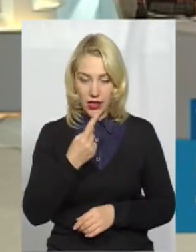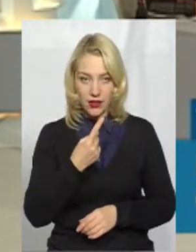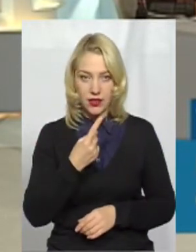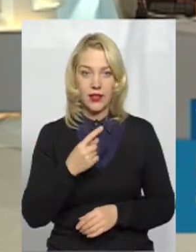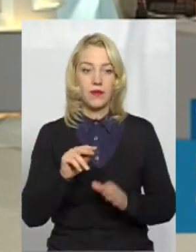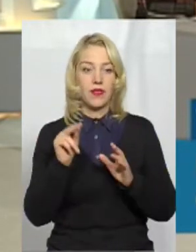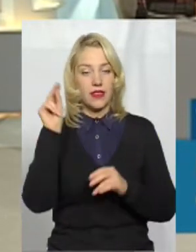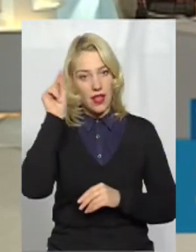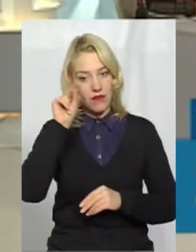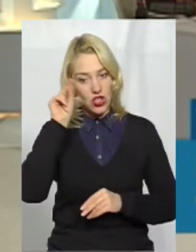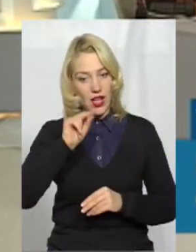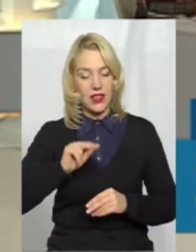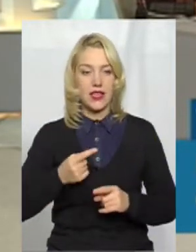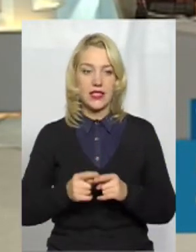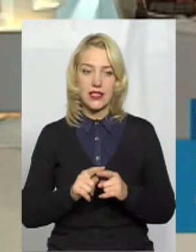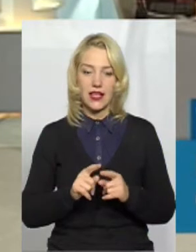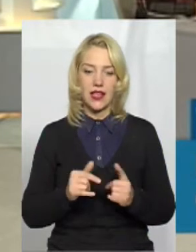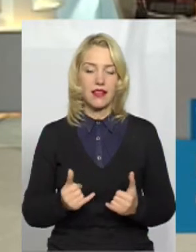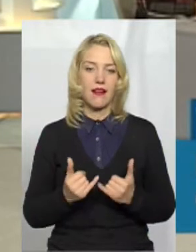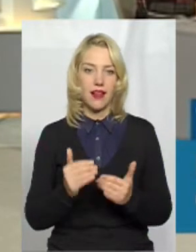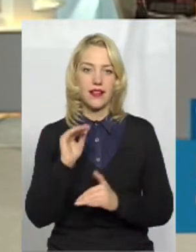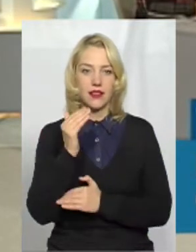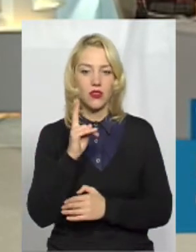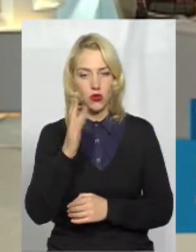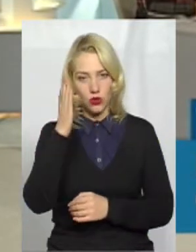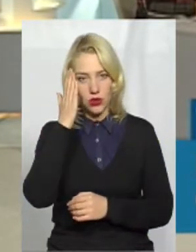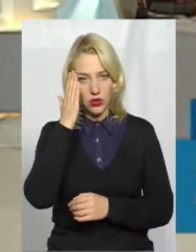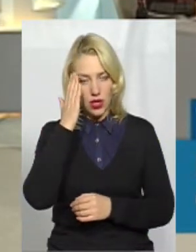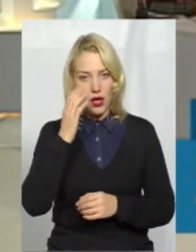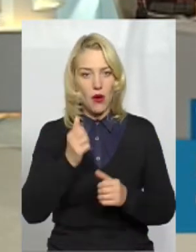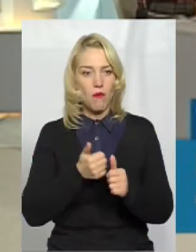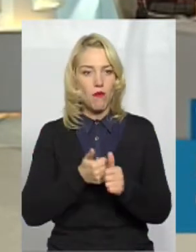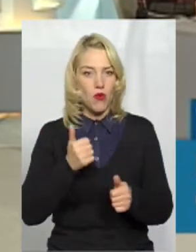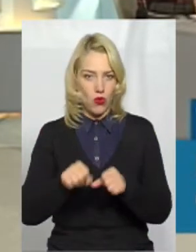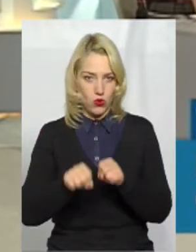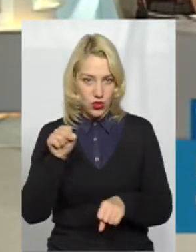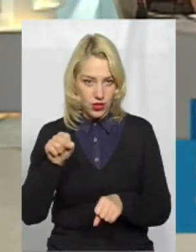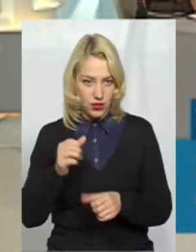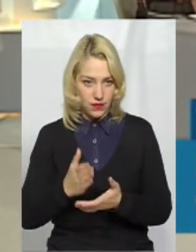Індивідуальний навчальний план складається лише для дитини з інтелектуальними порушеннями.